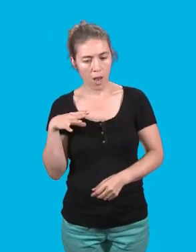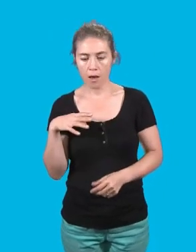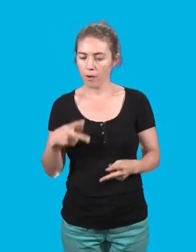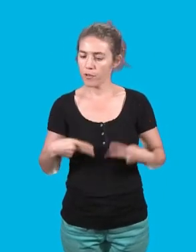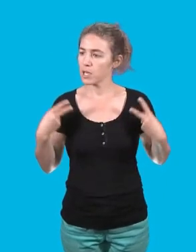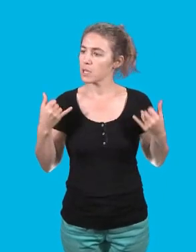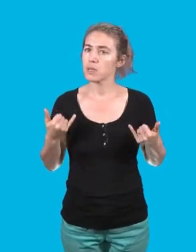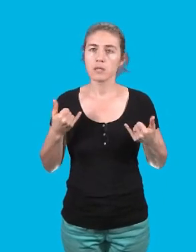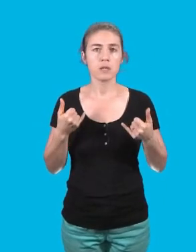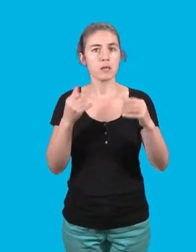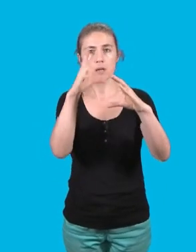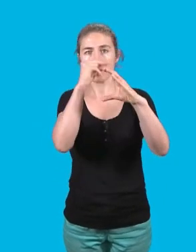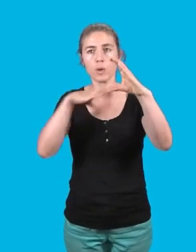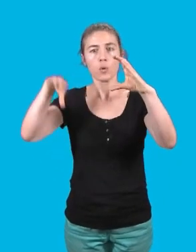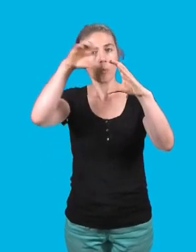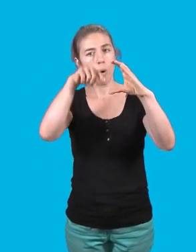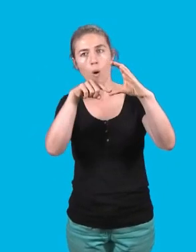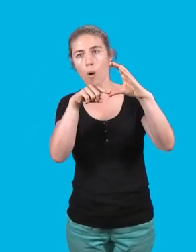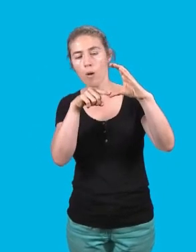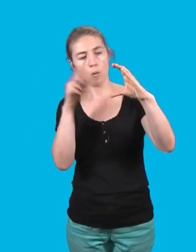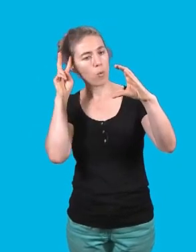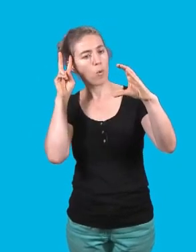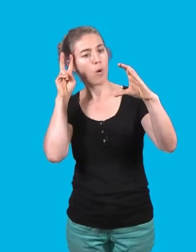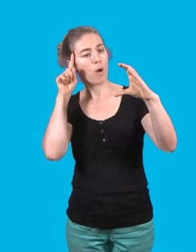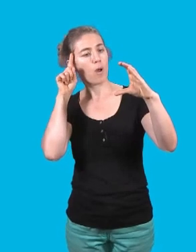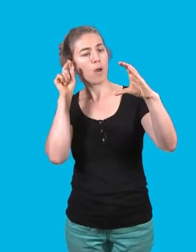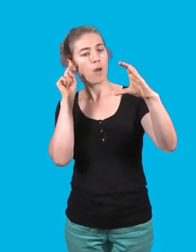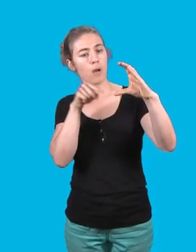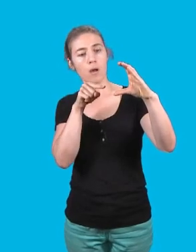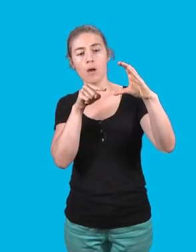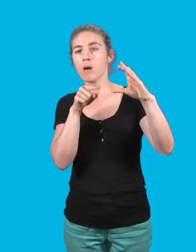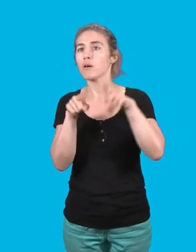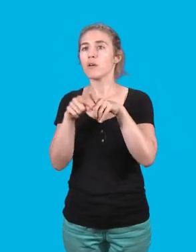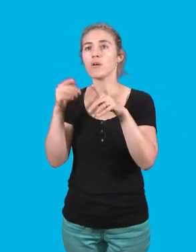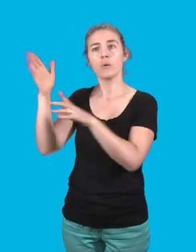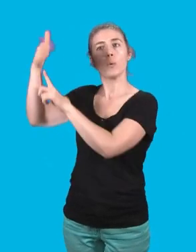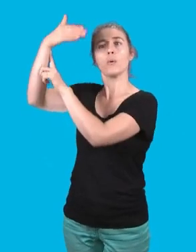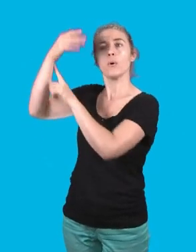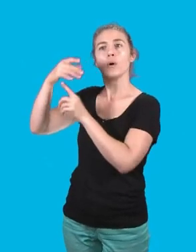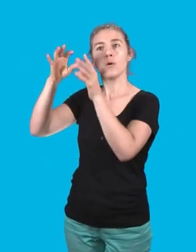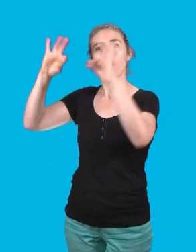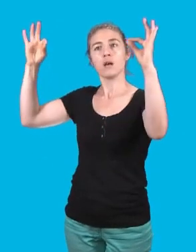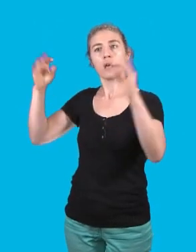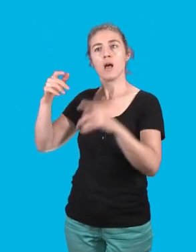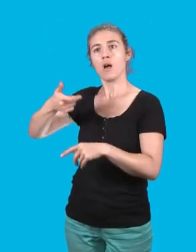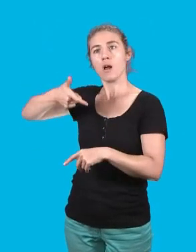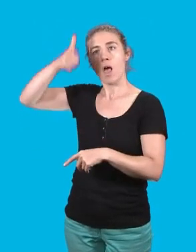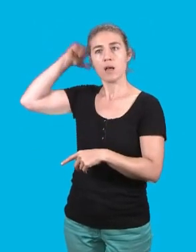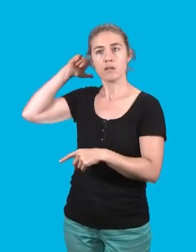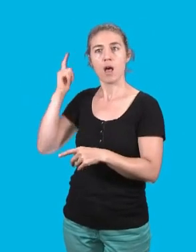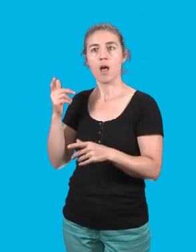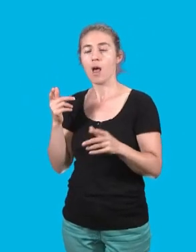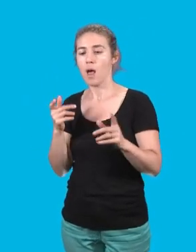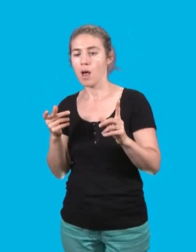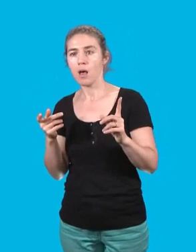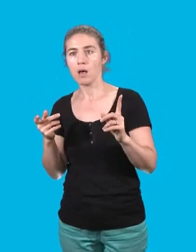métropole qui continue de se définir depuis sa devise en latin, dans son rapport aux autres, dans son rapport au monde, dans